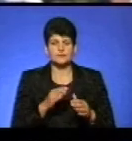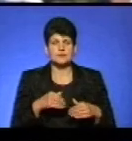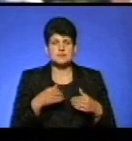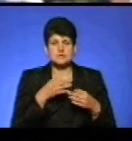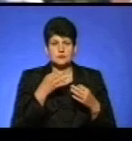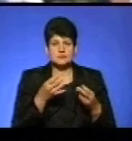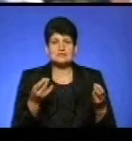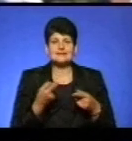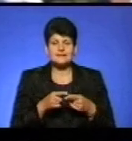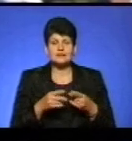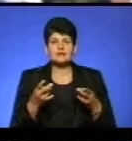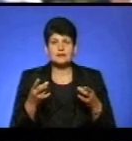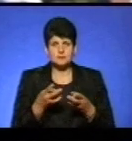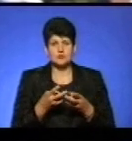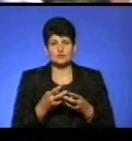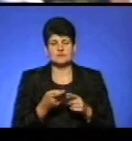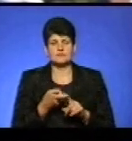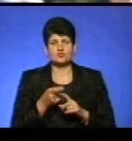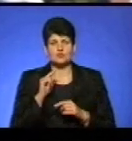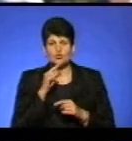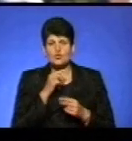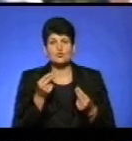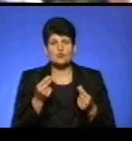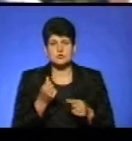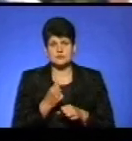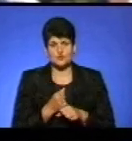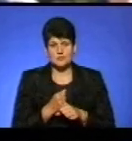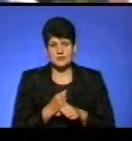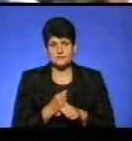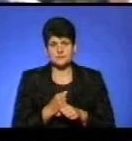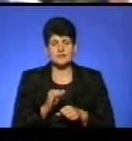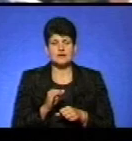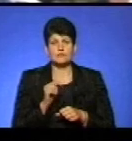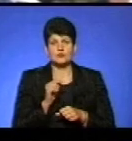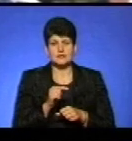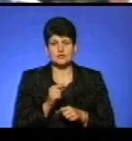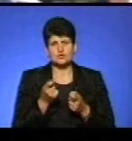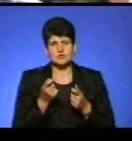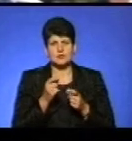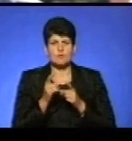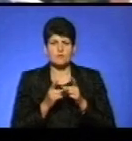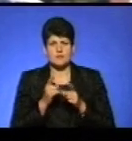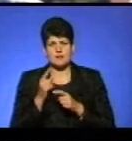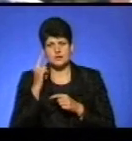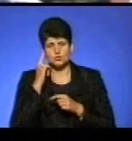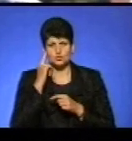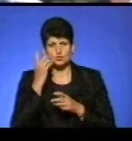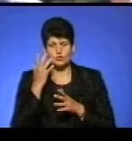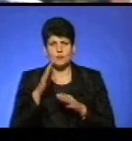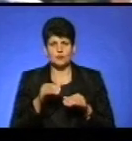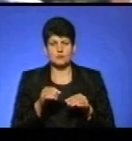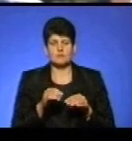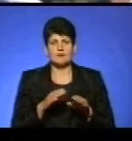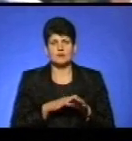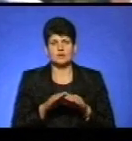що це необхідно в цілях економії коштів зробити. І вони якось поміняли свою думку, і через те таке рішення на